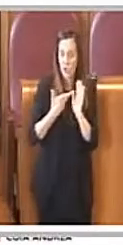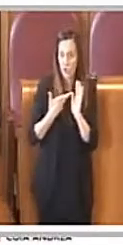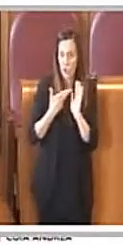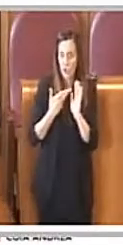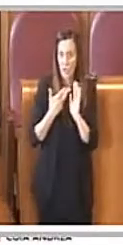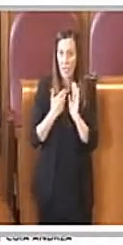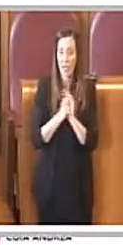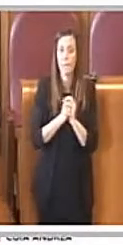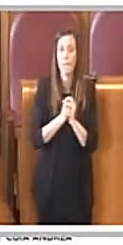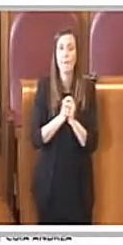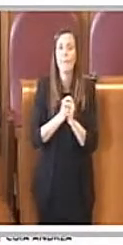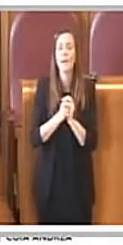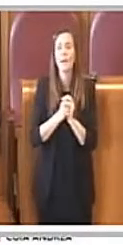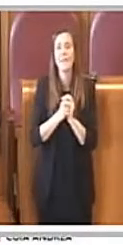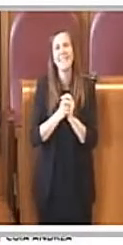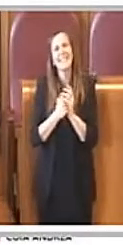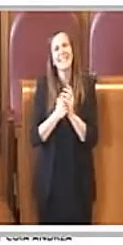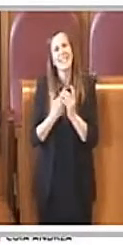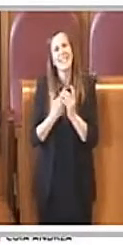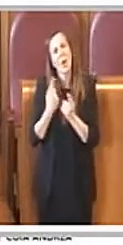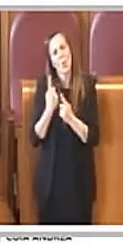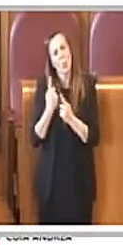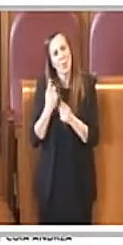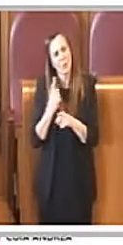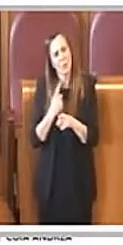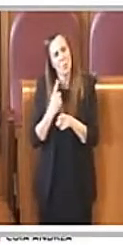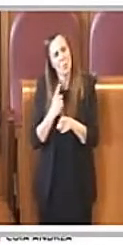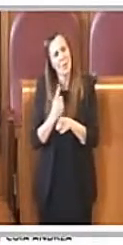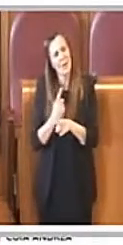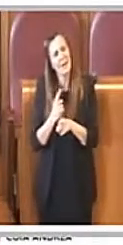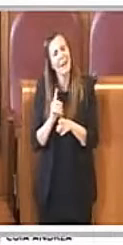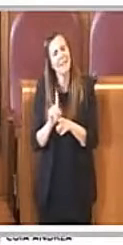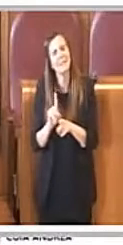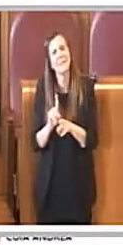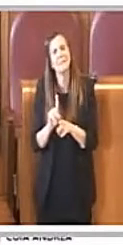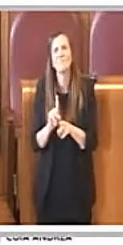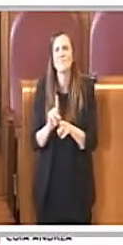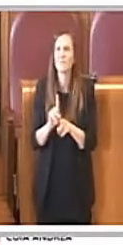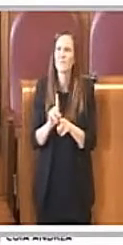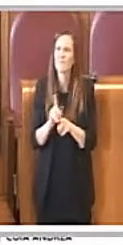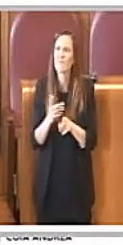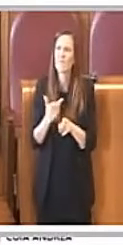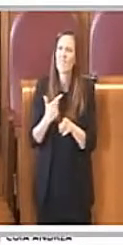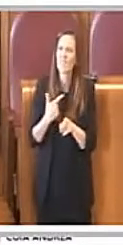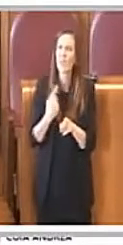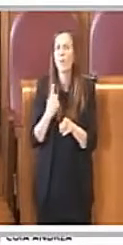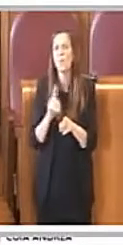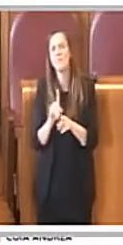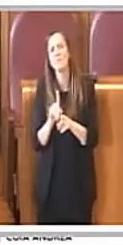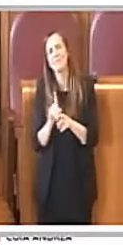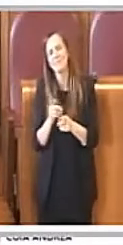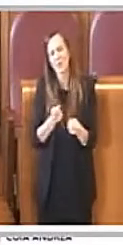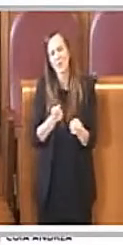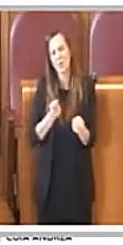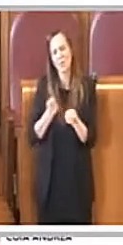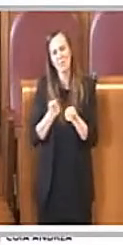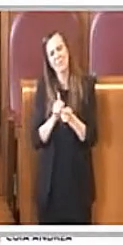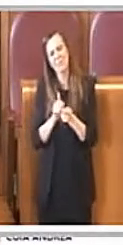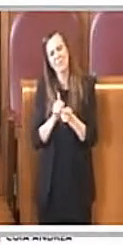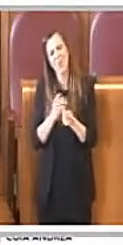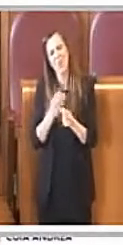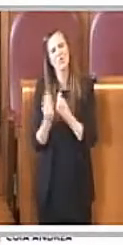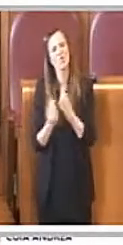una strumentalizzazione che non ha veramente motivo di esistere. Bisogna